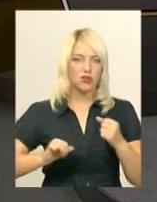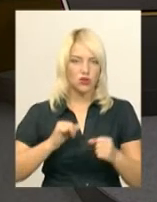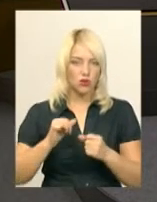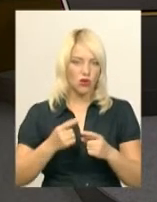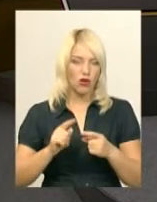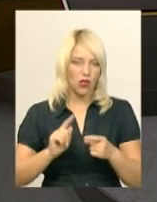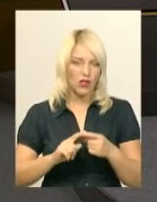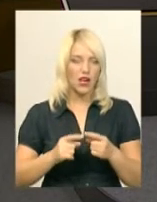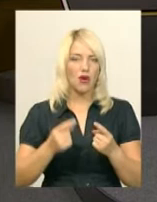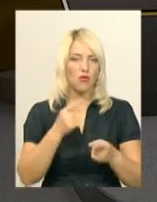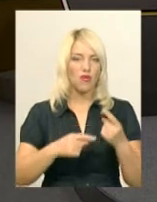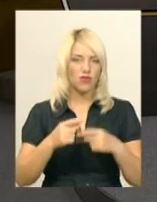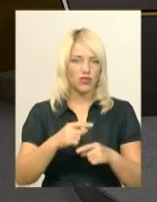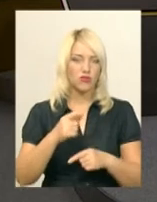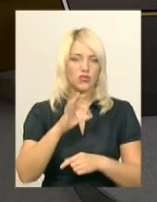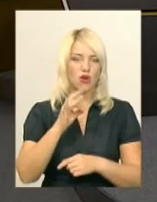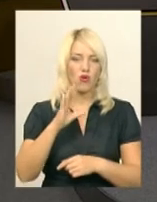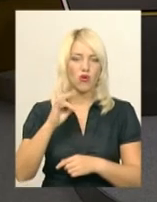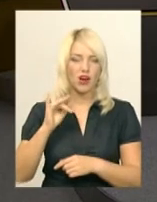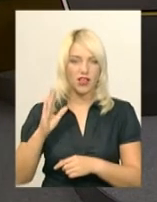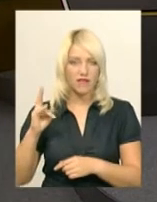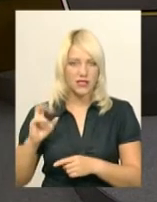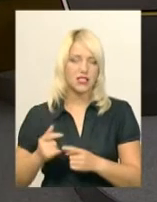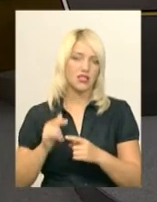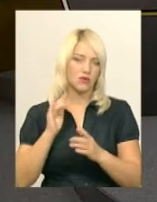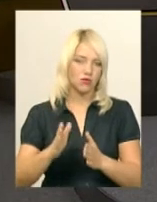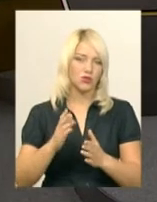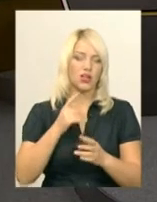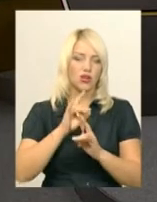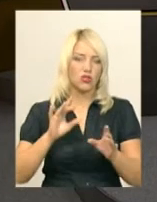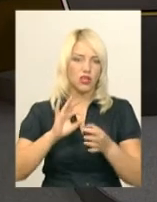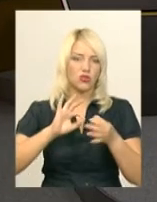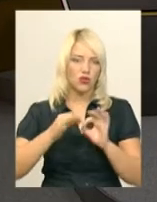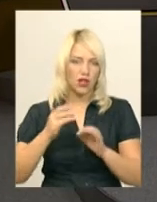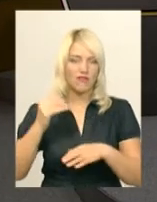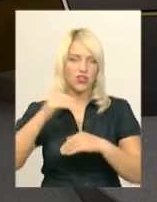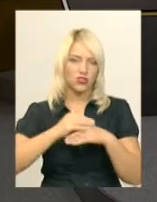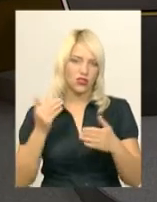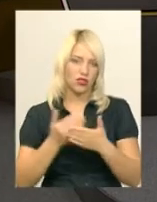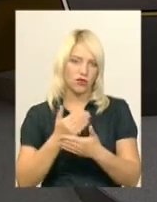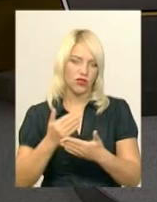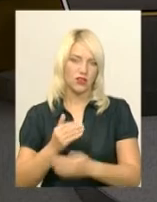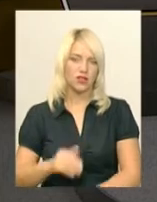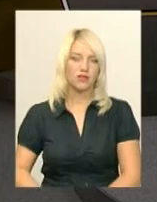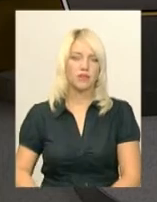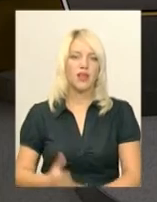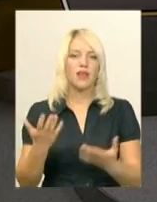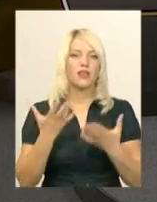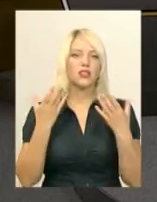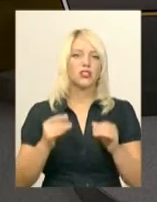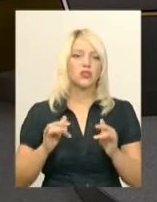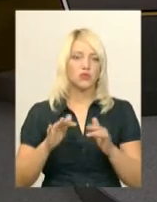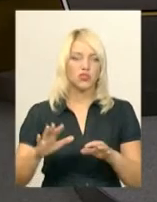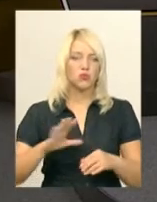випуску новин о 20.40. Він розкаже більше про ситуацію, що склалася в цьому навчальному закладі. Які ще події